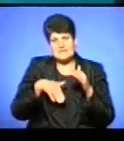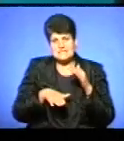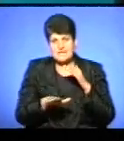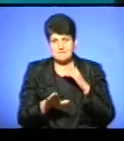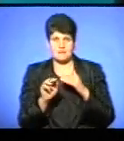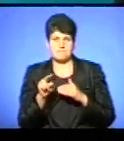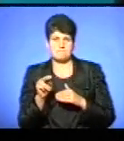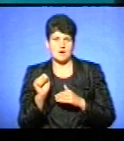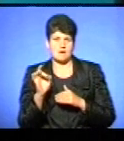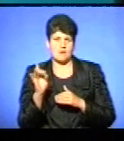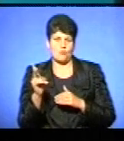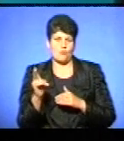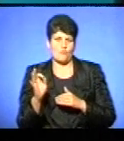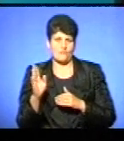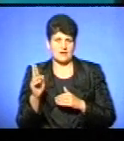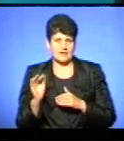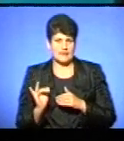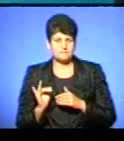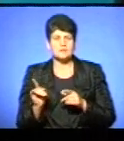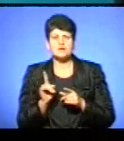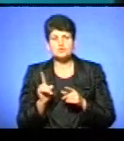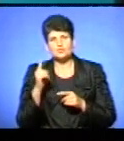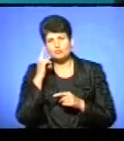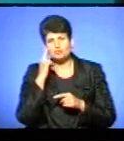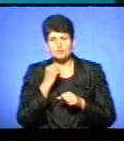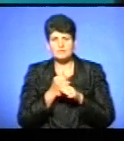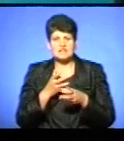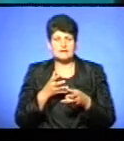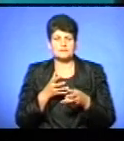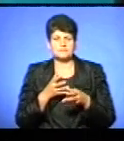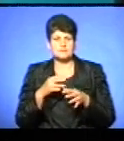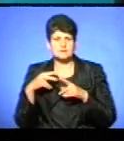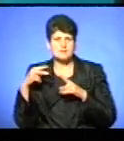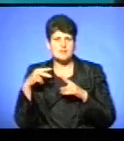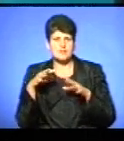парковки, що вони збираються робити з напливом машин у Тернополі?